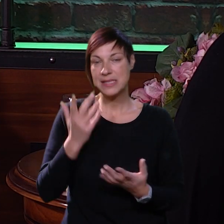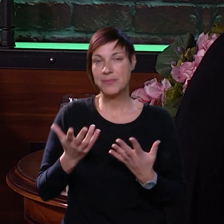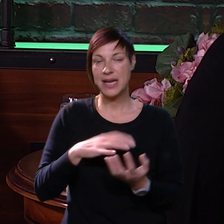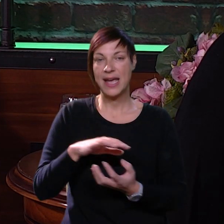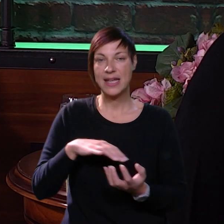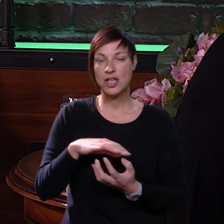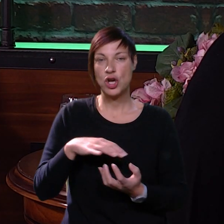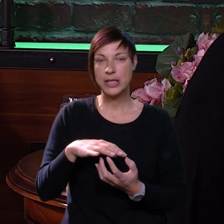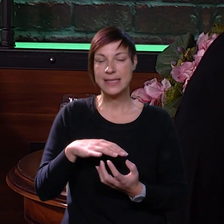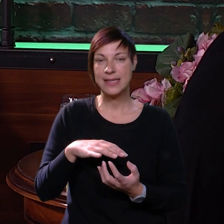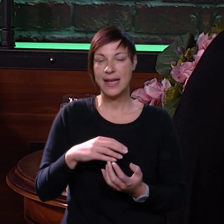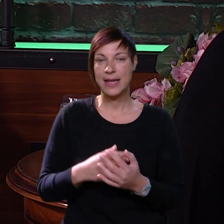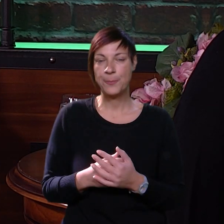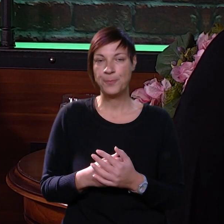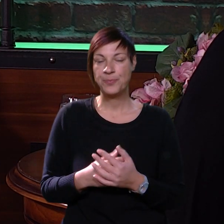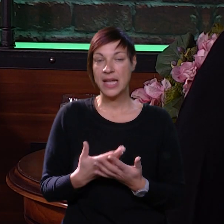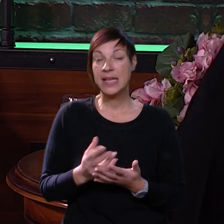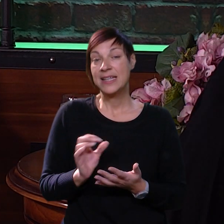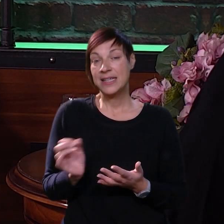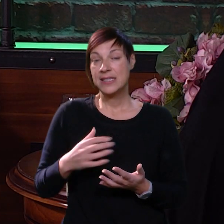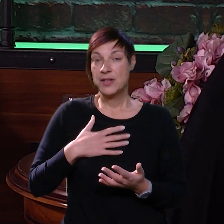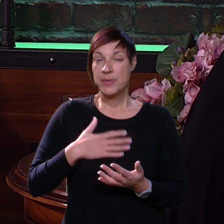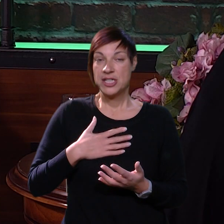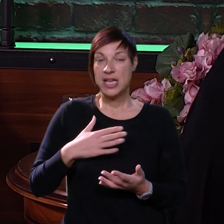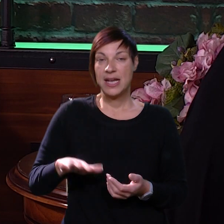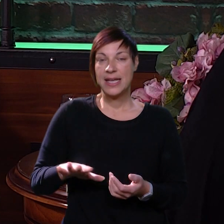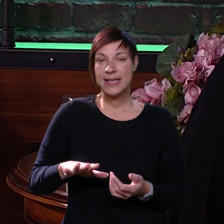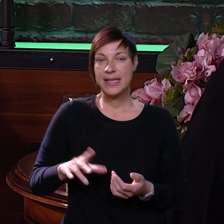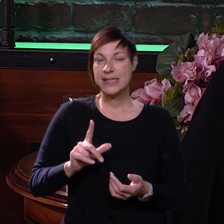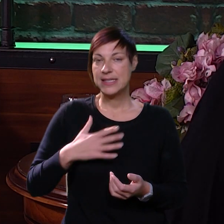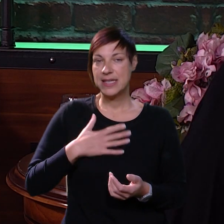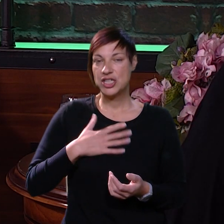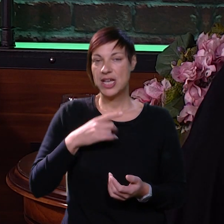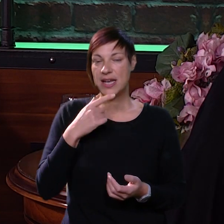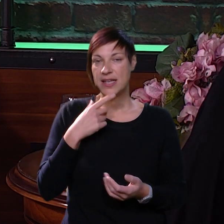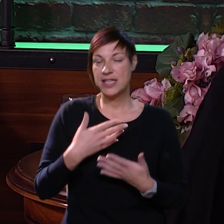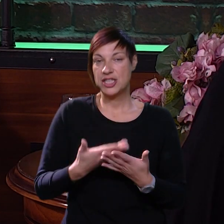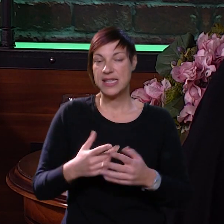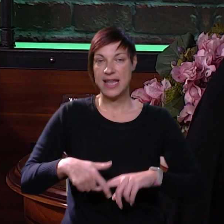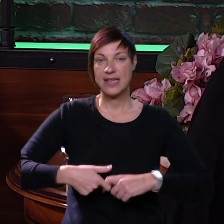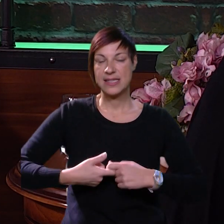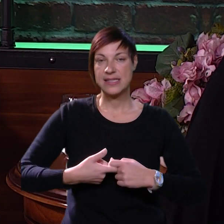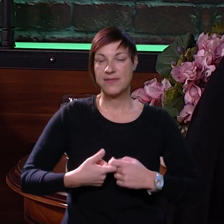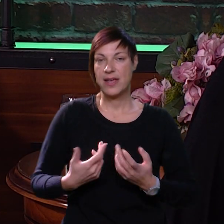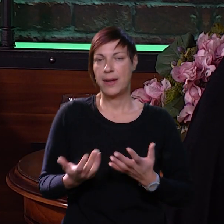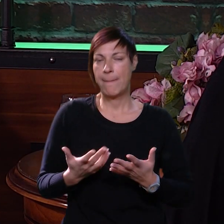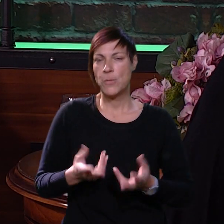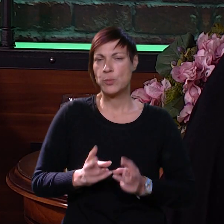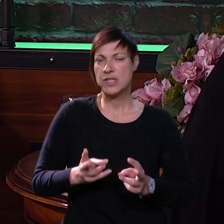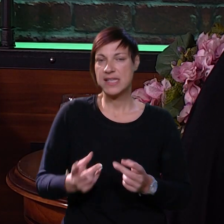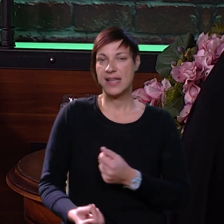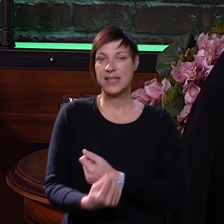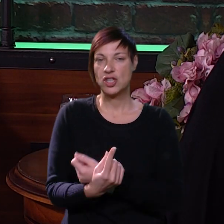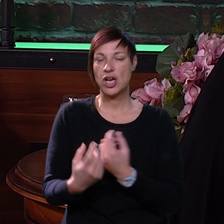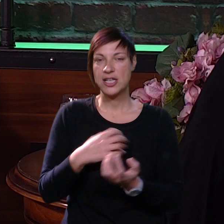Mislim da nekad roditelji iz dobre namjere djeci ne žele možda reći za neke stvari poput